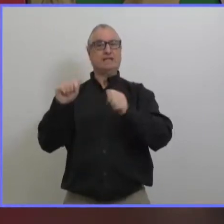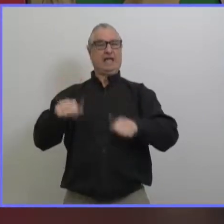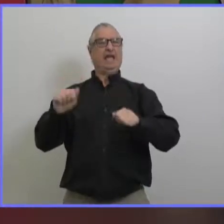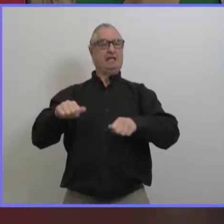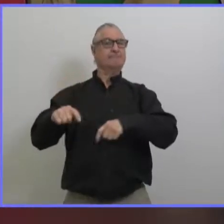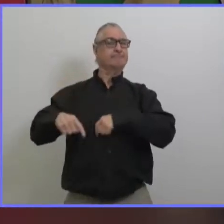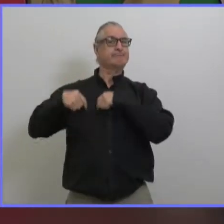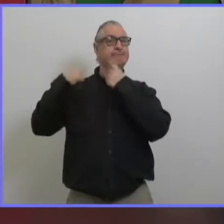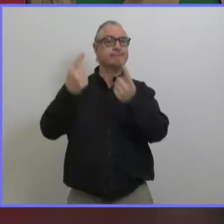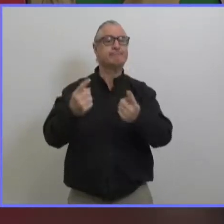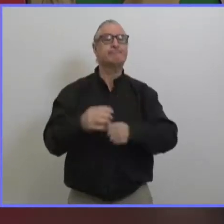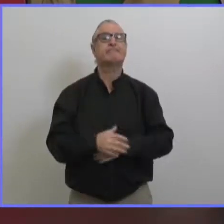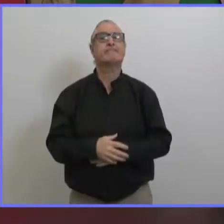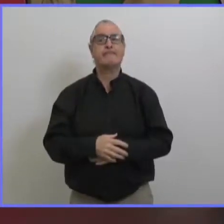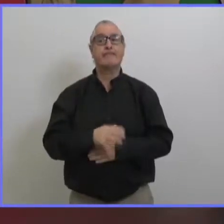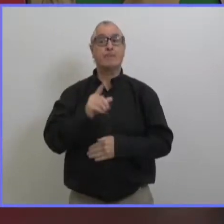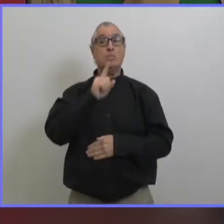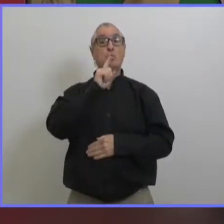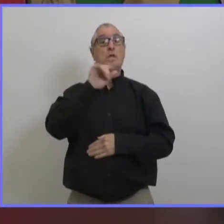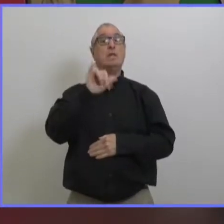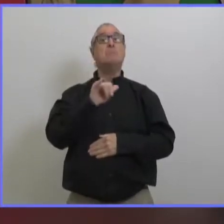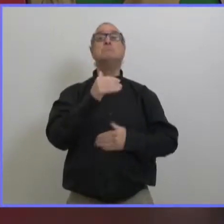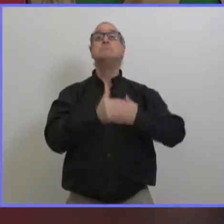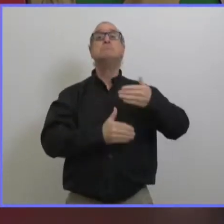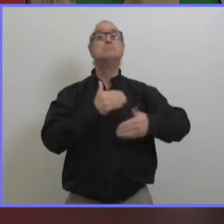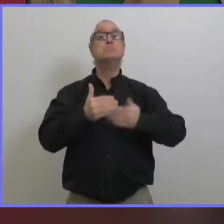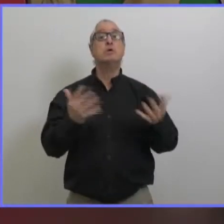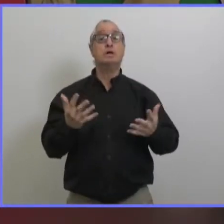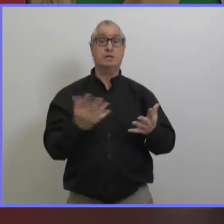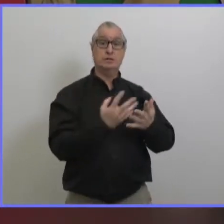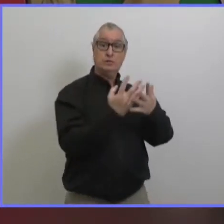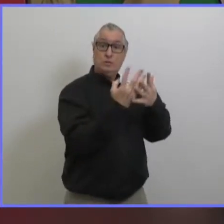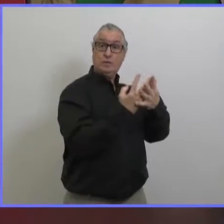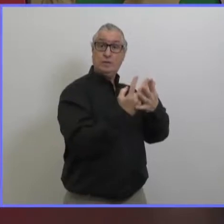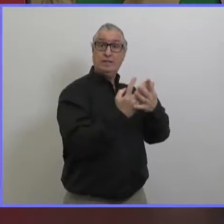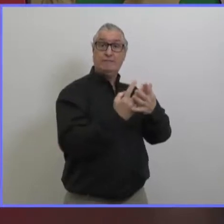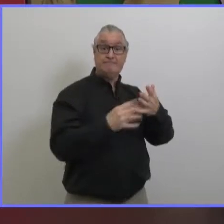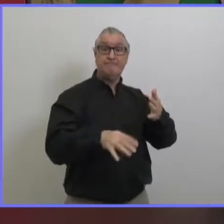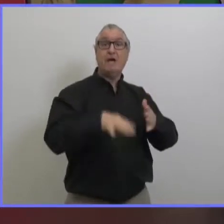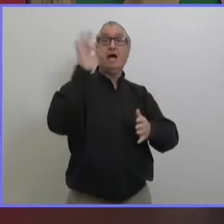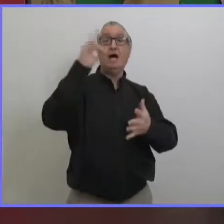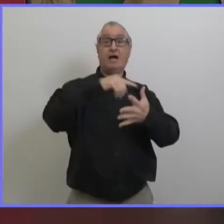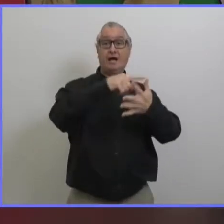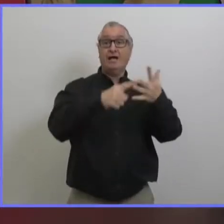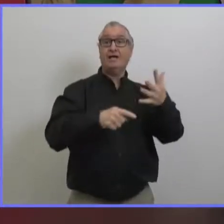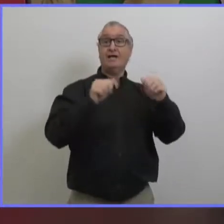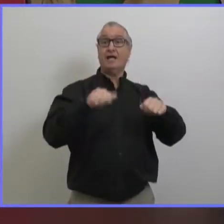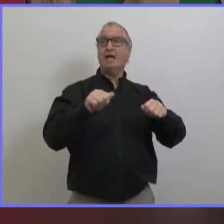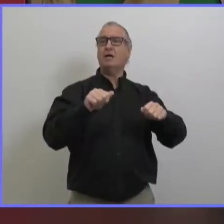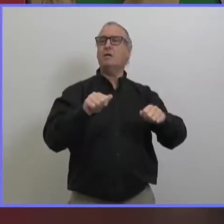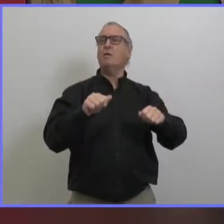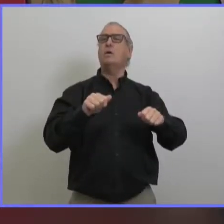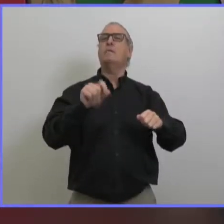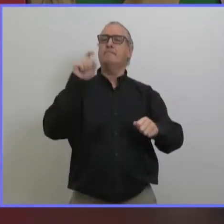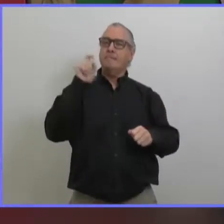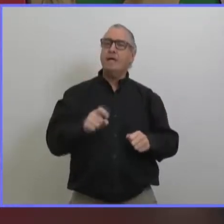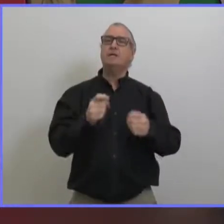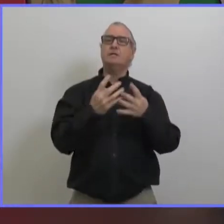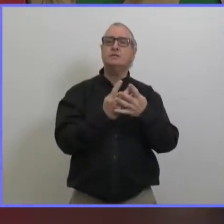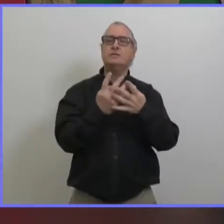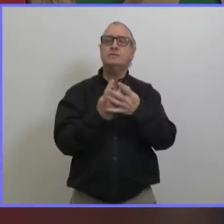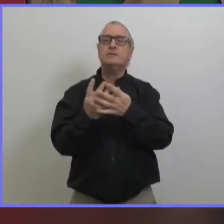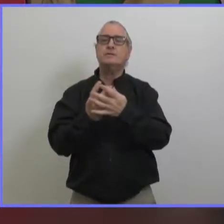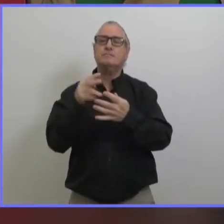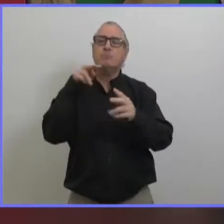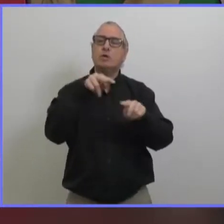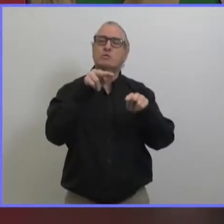d'un variant ou d'un variant préoccupant donc c'est un processus à deux étapes au manitoba donc on fait d'abord le dépistage et ensuite le séquençage